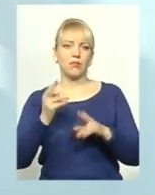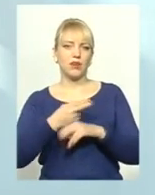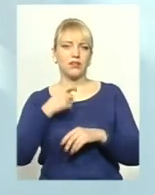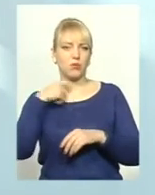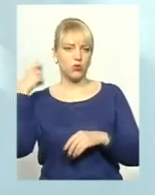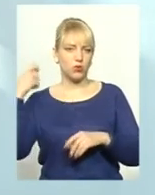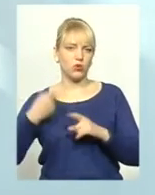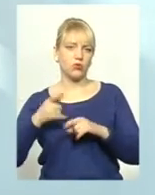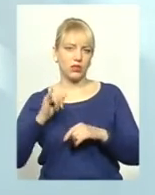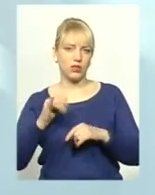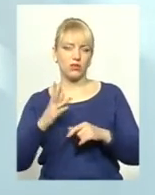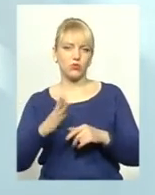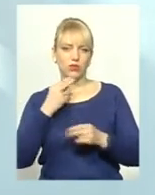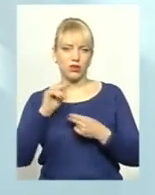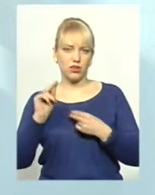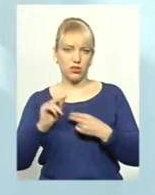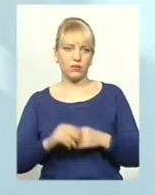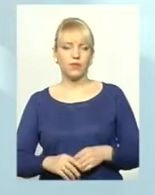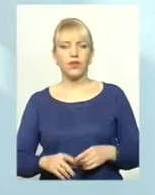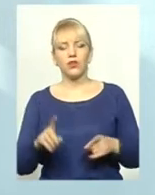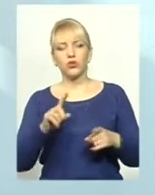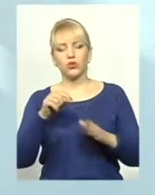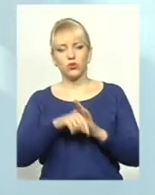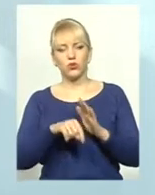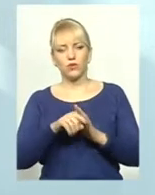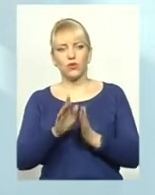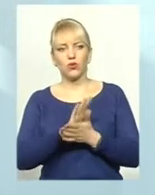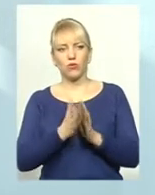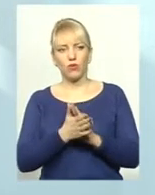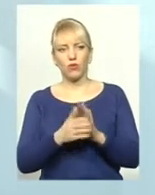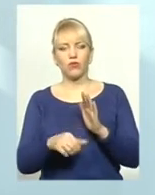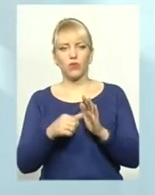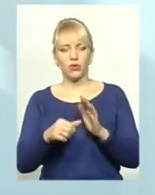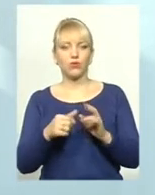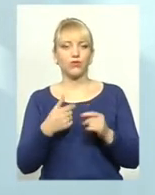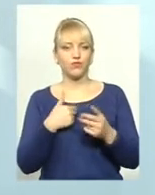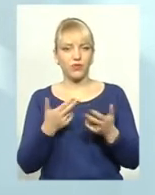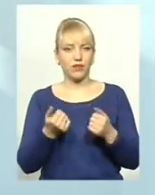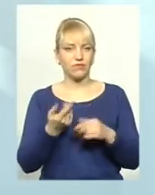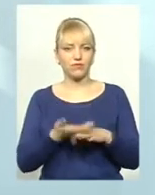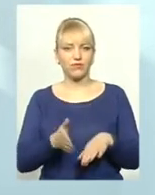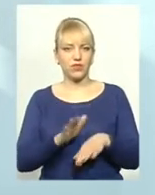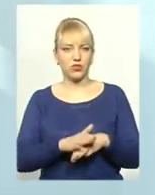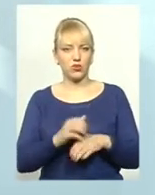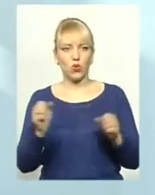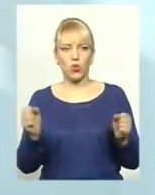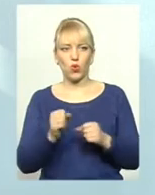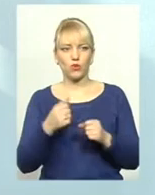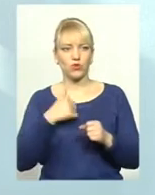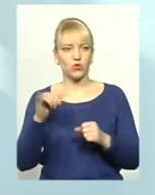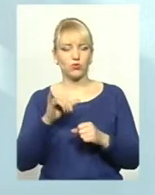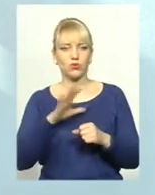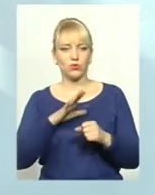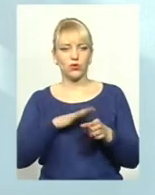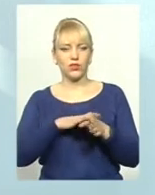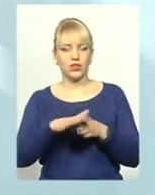вигулюватись, і їм буде краще. Стосовно умов зараз притулку, ну, холодно, тяжко, тому що в суботу ми там були цілий день, ми були